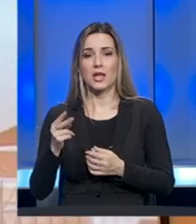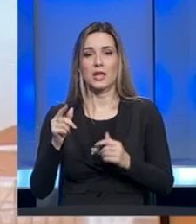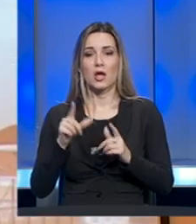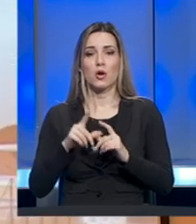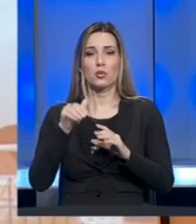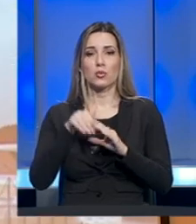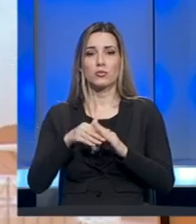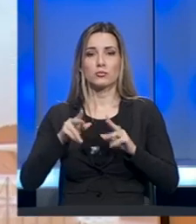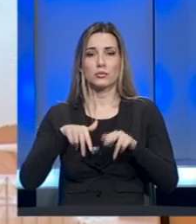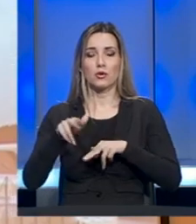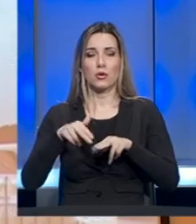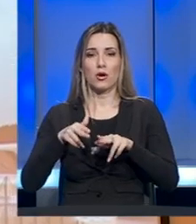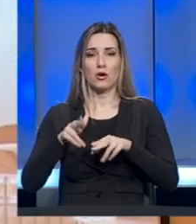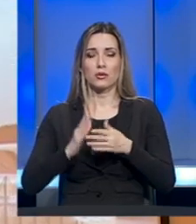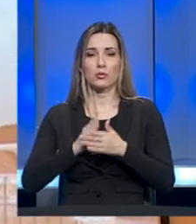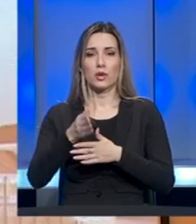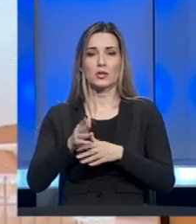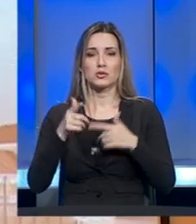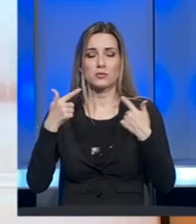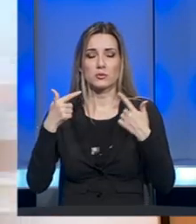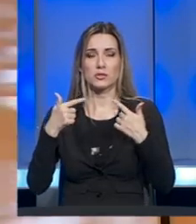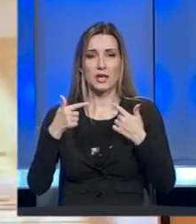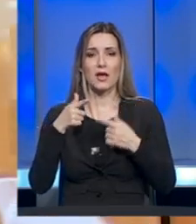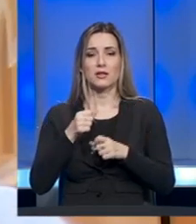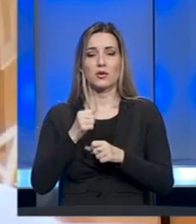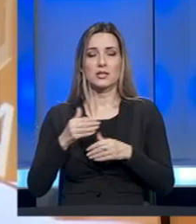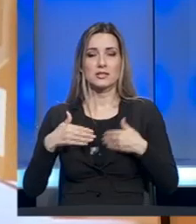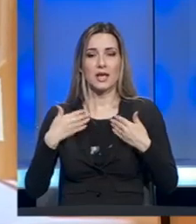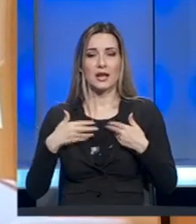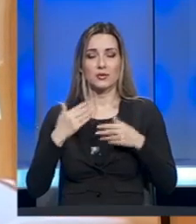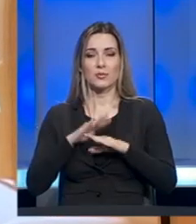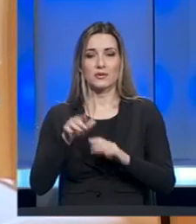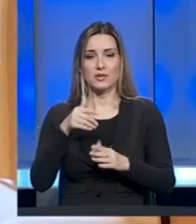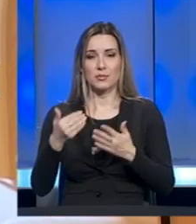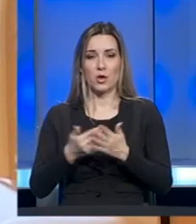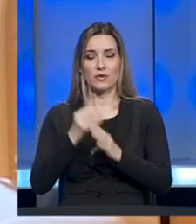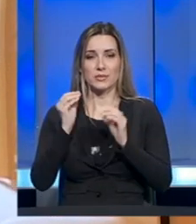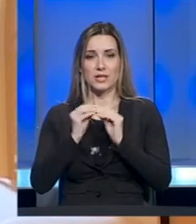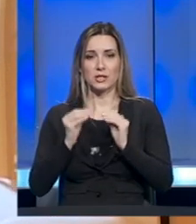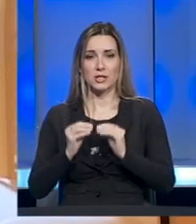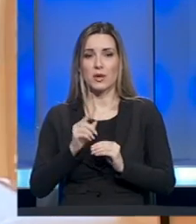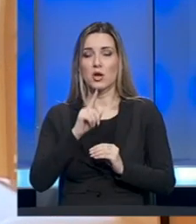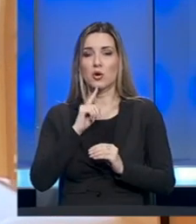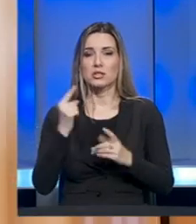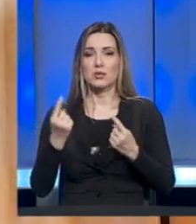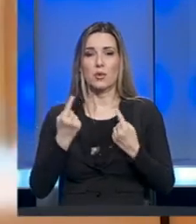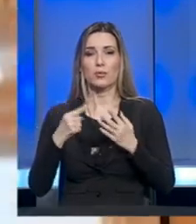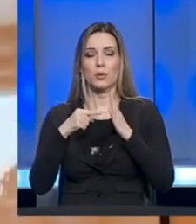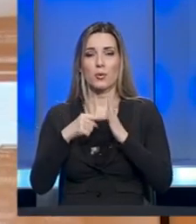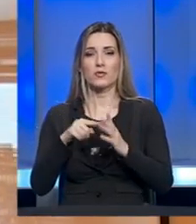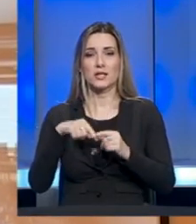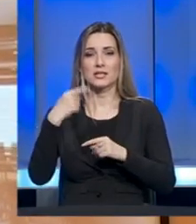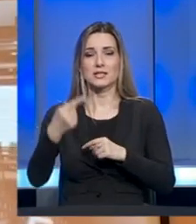u samom holu i ulazu muzeja, tako da se radujemo i svim tim novim sadržajima koje ćemo promovisati